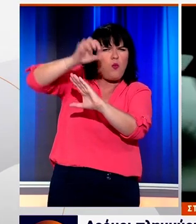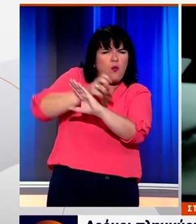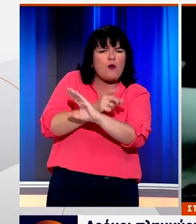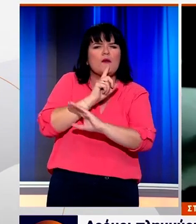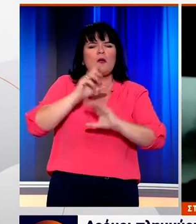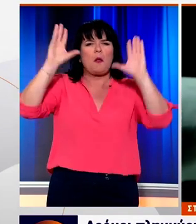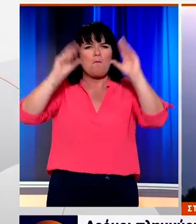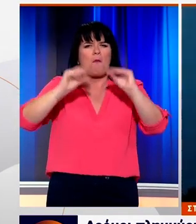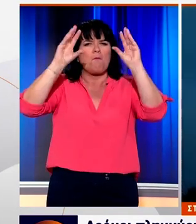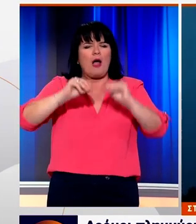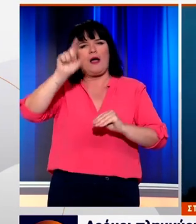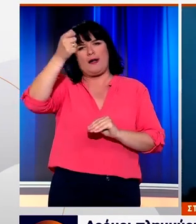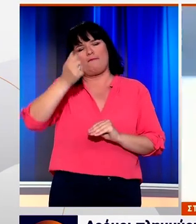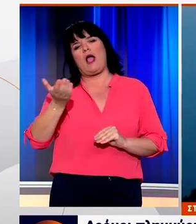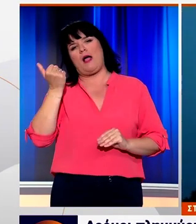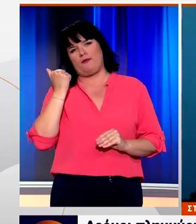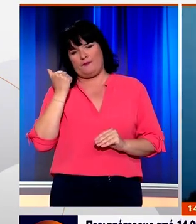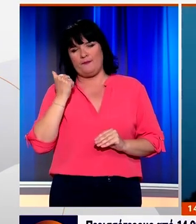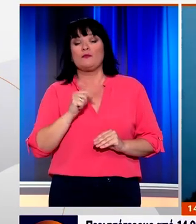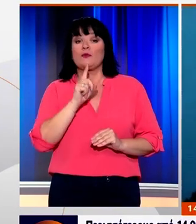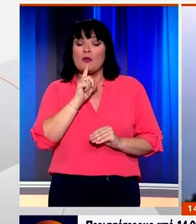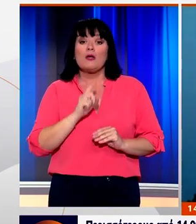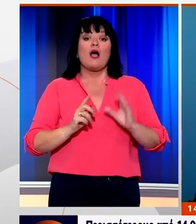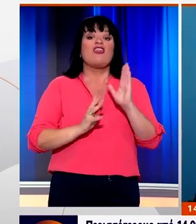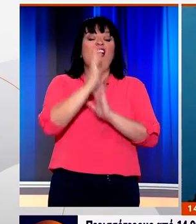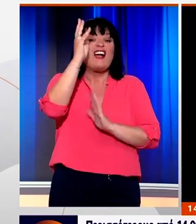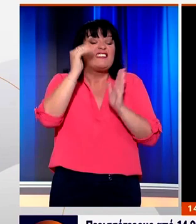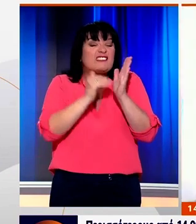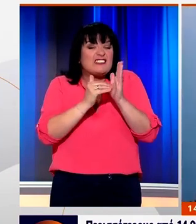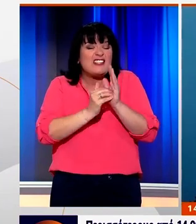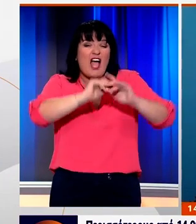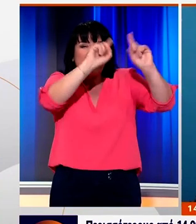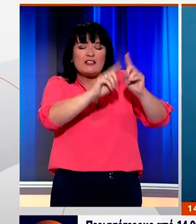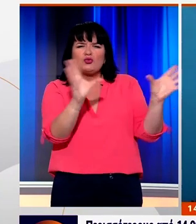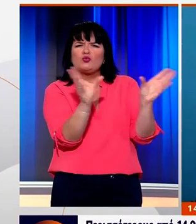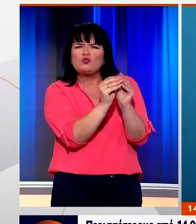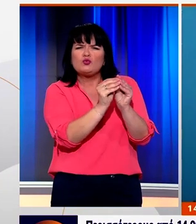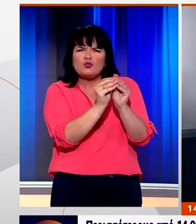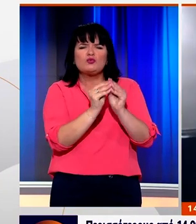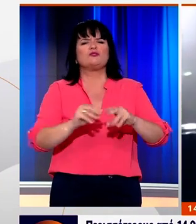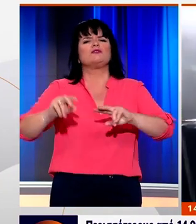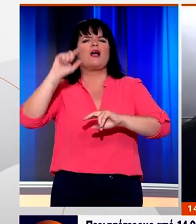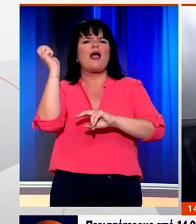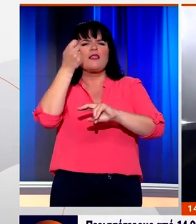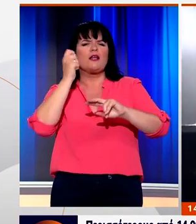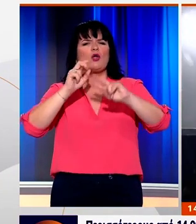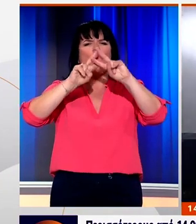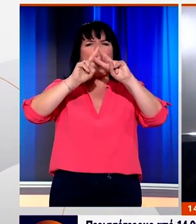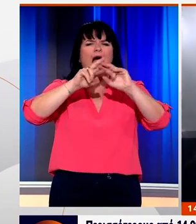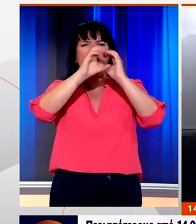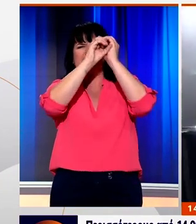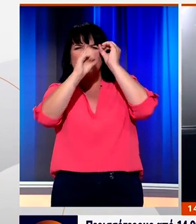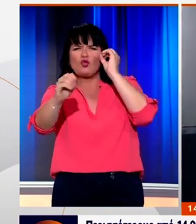έλειψαν οι διακοπές ρεύματος. Περισσότερους από 14.000 κεραυνούς κατέγραψε χθες το Σύστημα Εντοπισμού Κεραυνών του Εθνικού